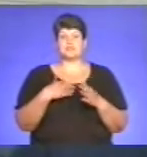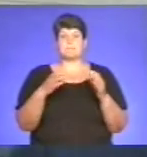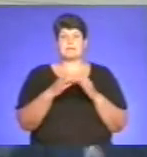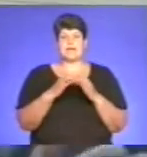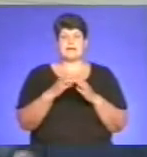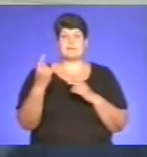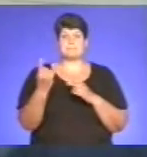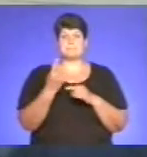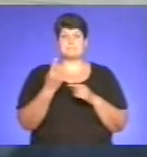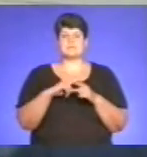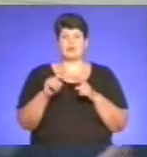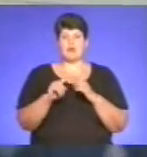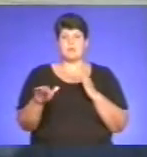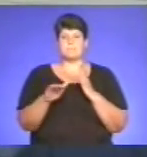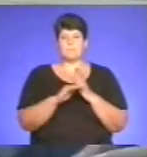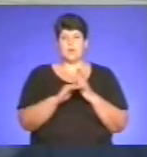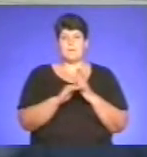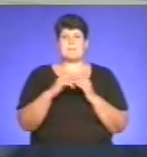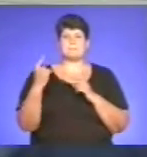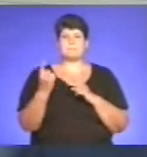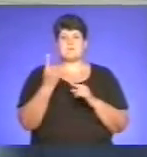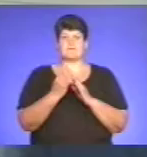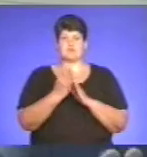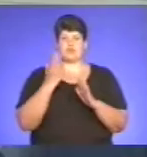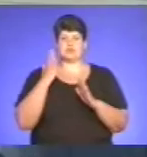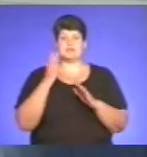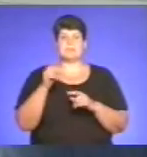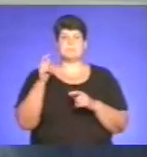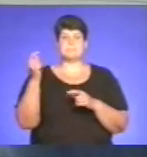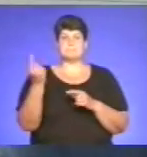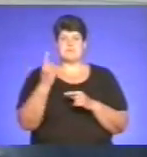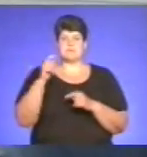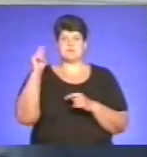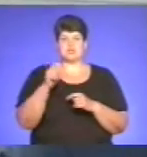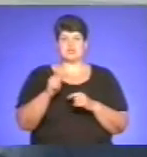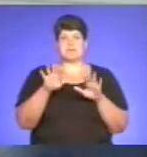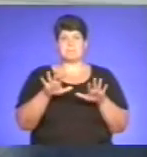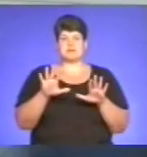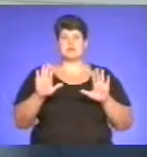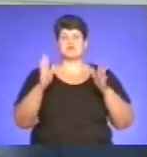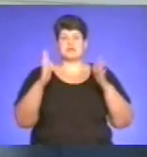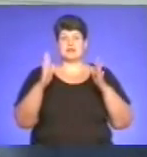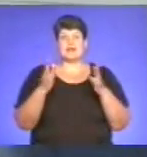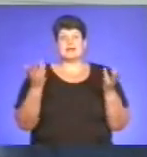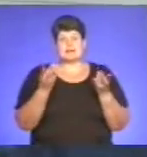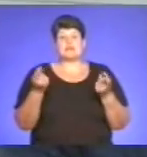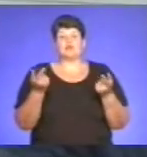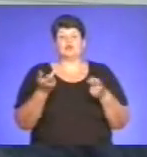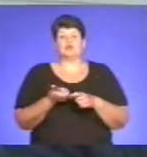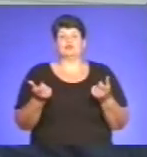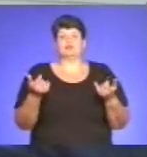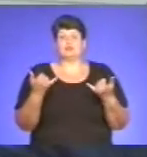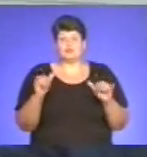скорої допомоги – це бригады первої очереди. Вони перві прибувають на місце проішествия. Затем, якщо потрібно усилення,